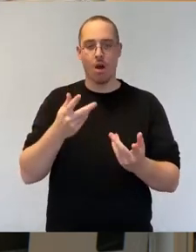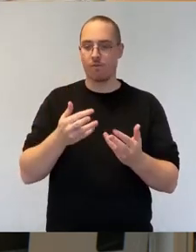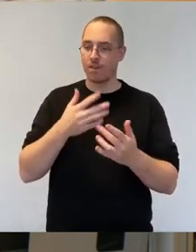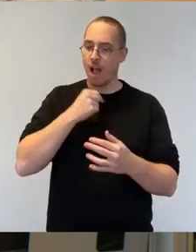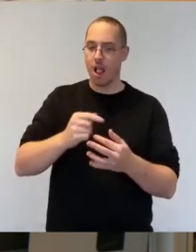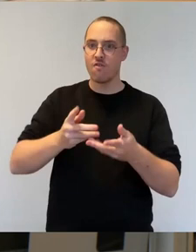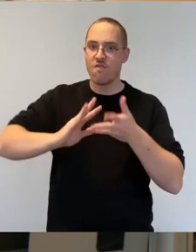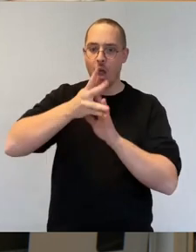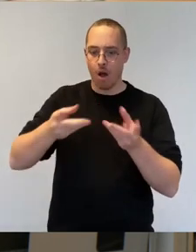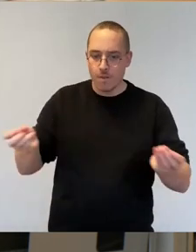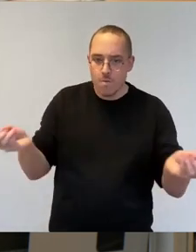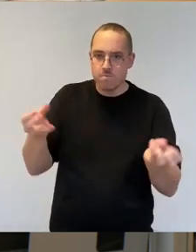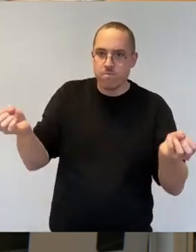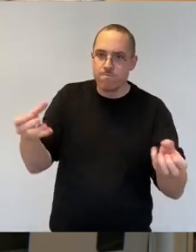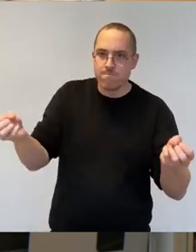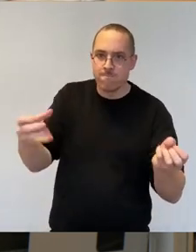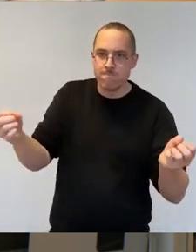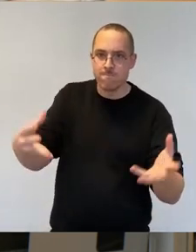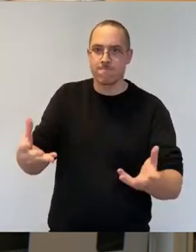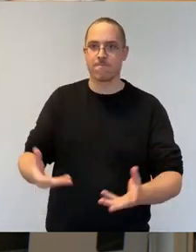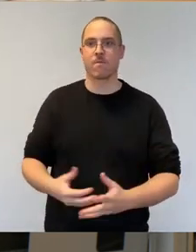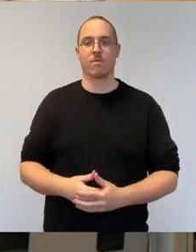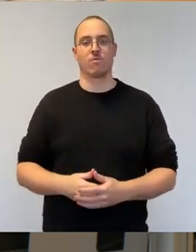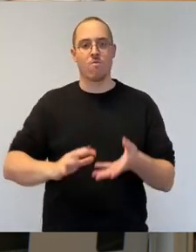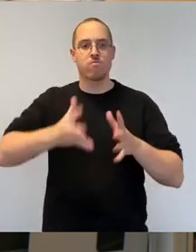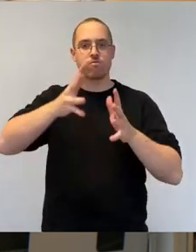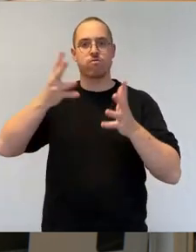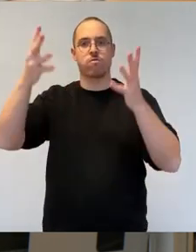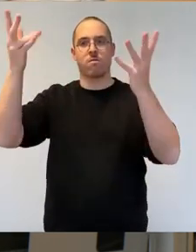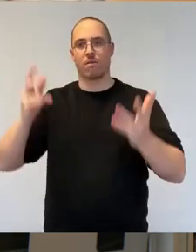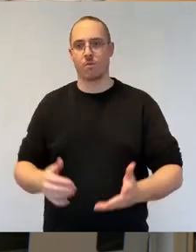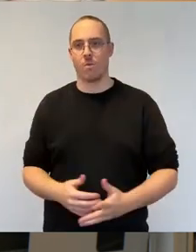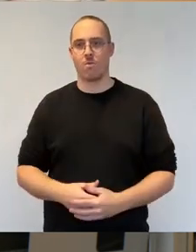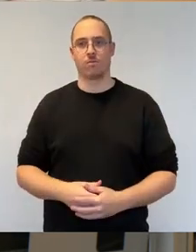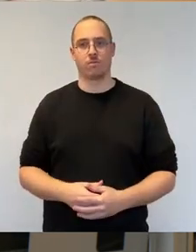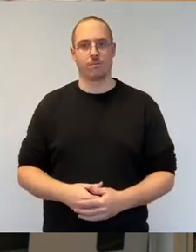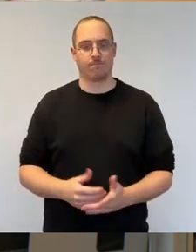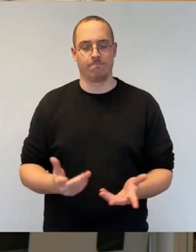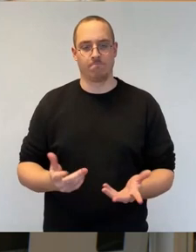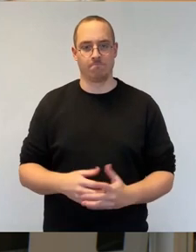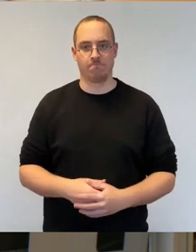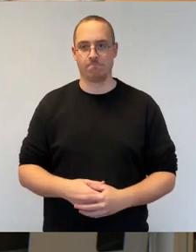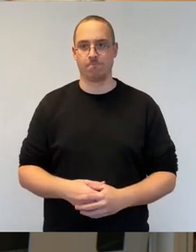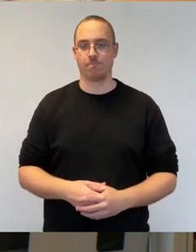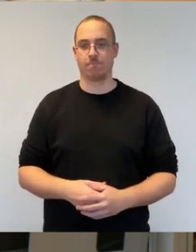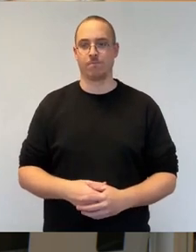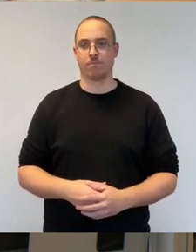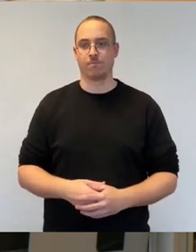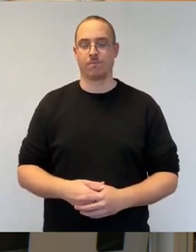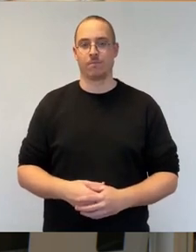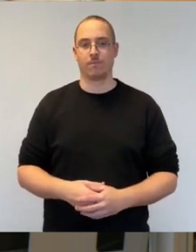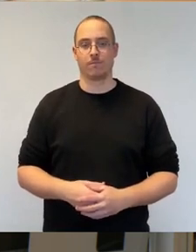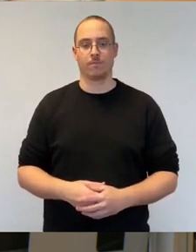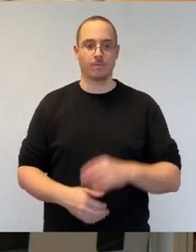menschenverachtenden Hintergrund, jedenfalls wenn man die Motivation der AfD zurate zieht an dieser Stelle. Da, in diesem